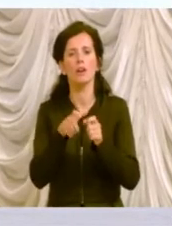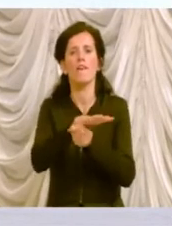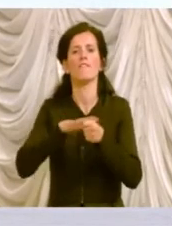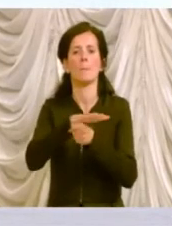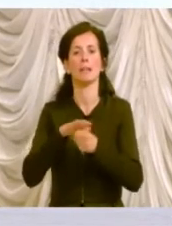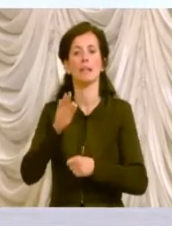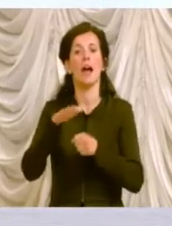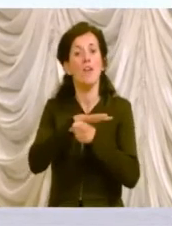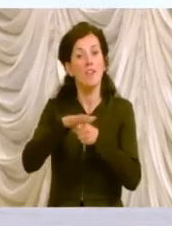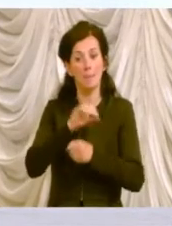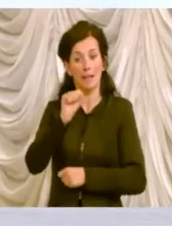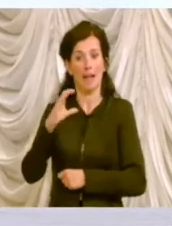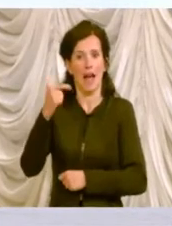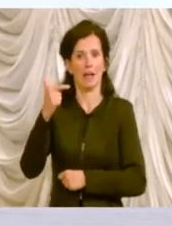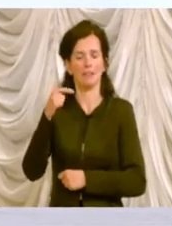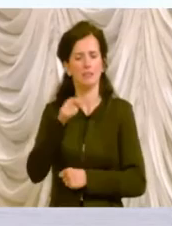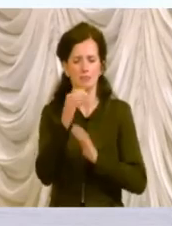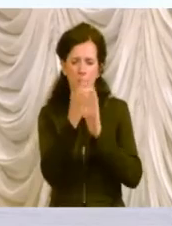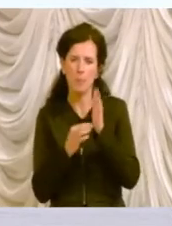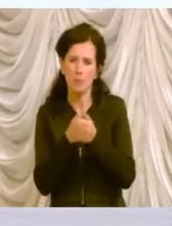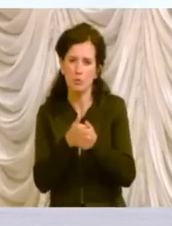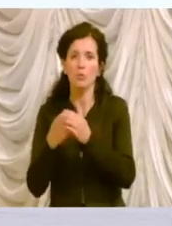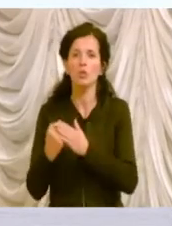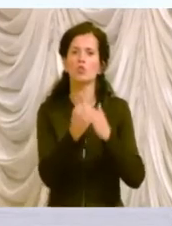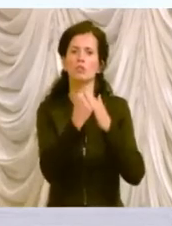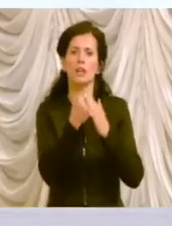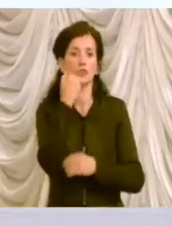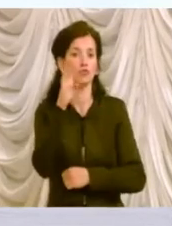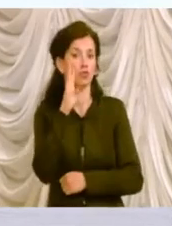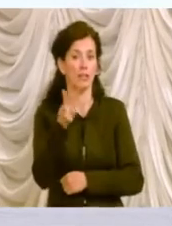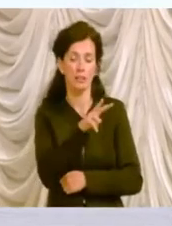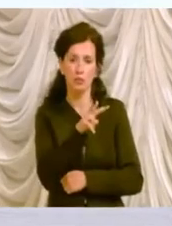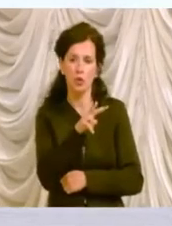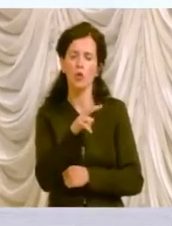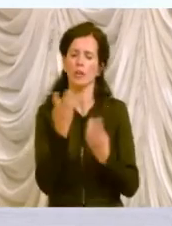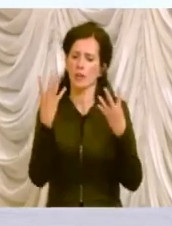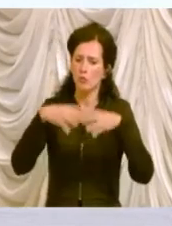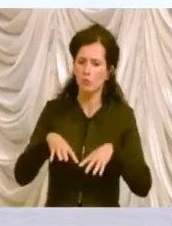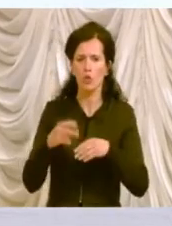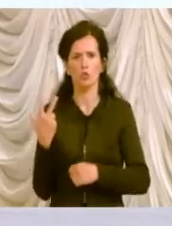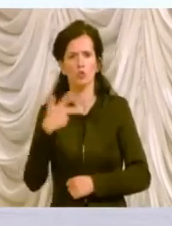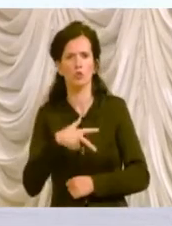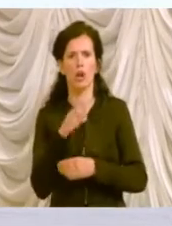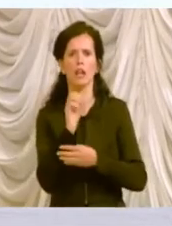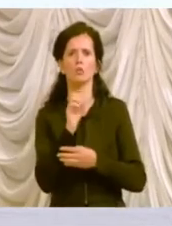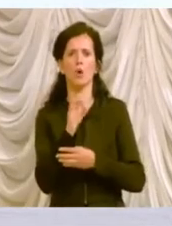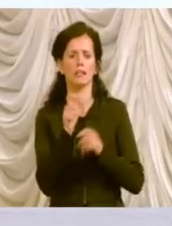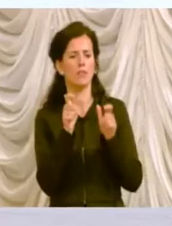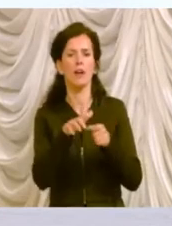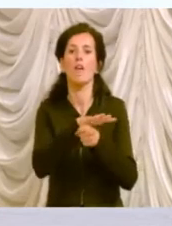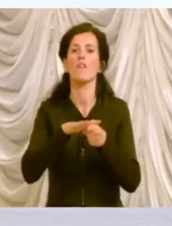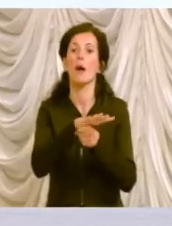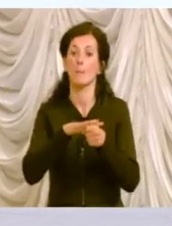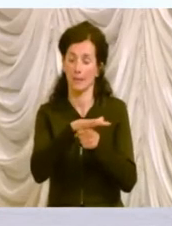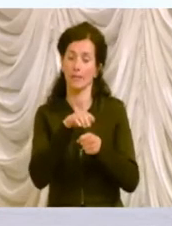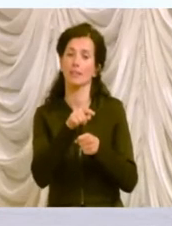Sono misure per sostenere la genitorialità, la funzione sociale ed educativa delle famiglie, per contrastare